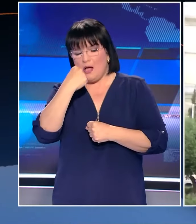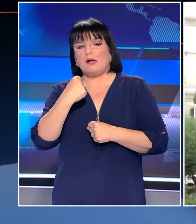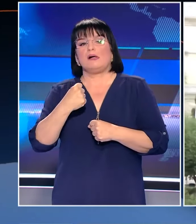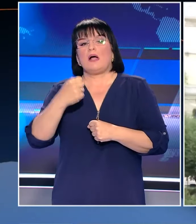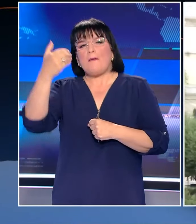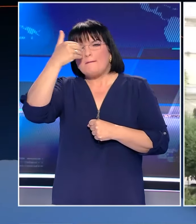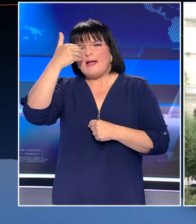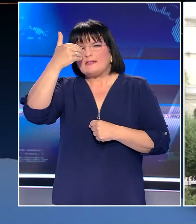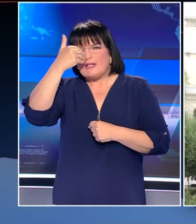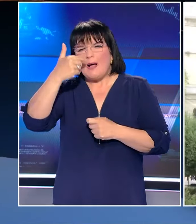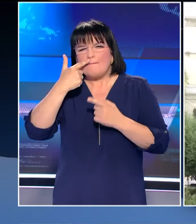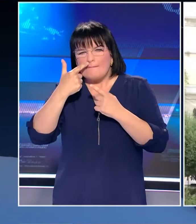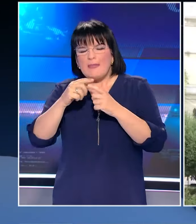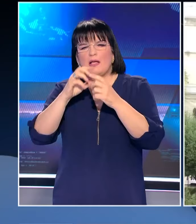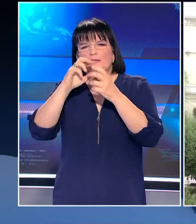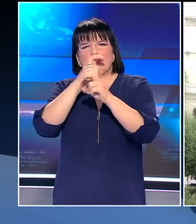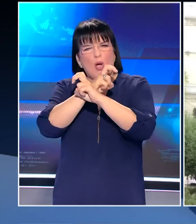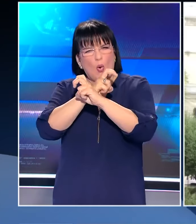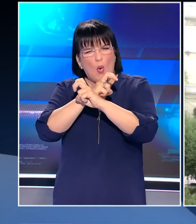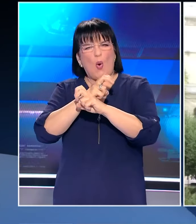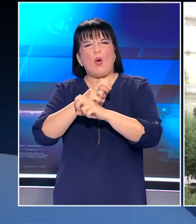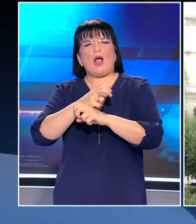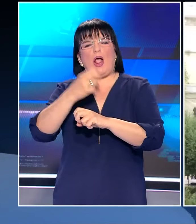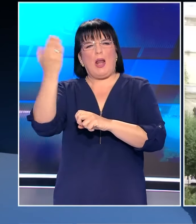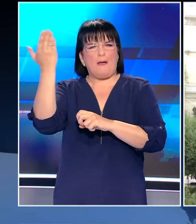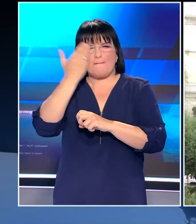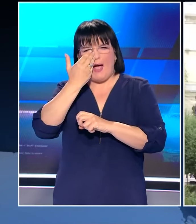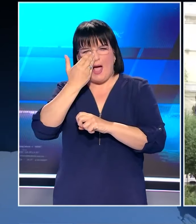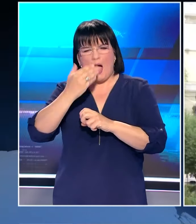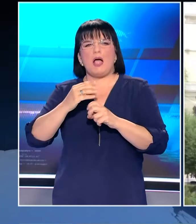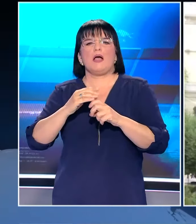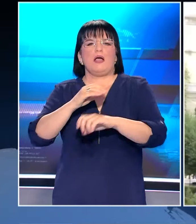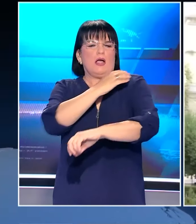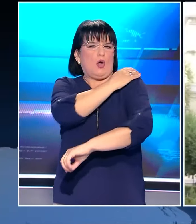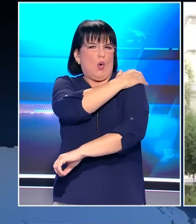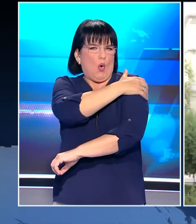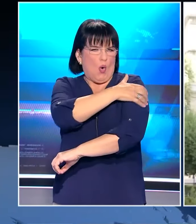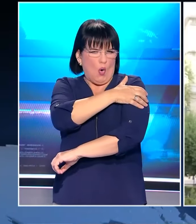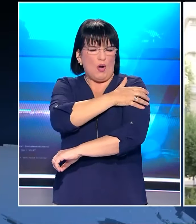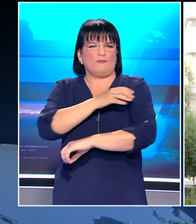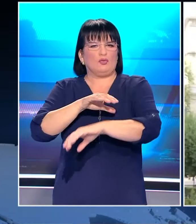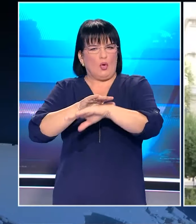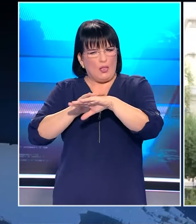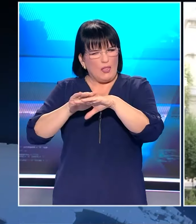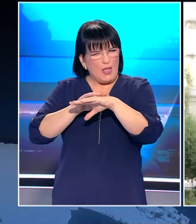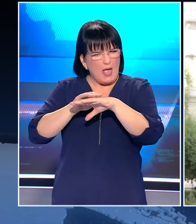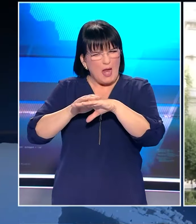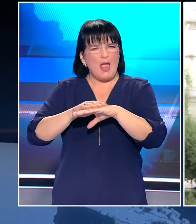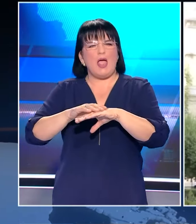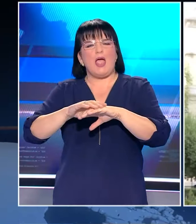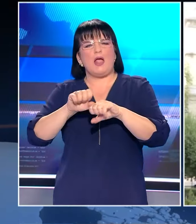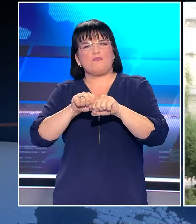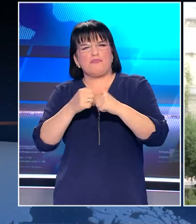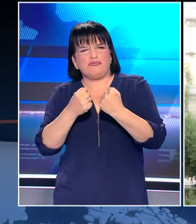διάταση της ακριομιοκλειδικής άρθρωσης. Τραυματική ρήξη συνδέσμου του καρπού και της πυχαιοκαρπικής. Άλλες